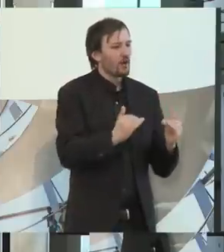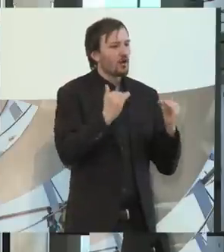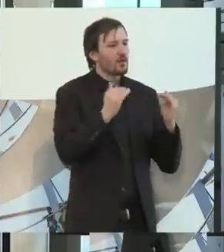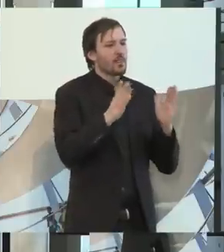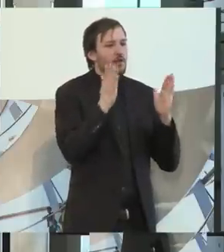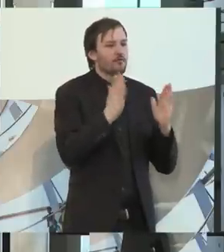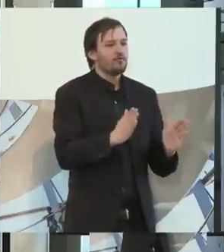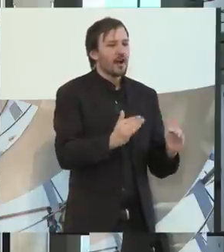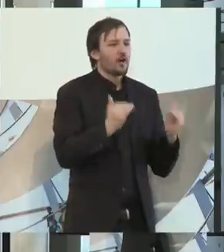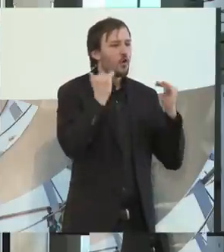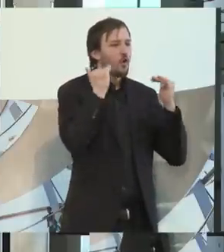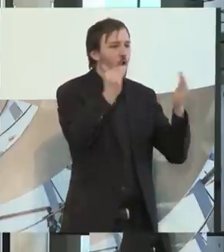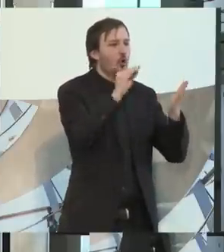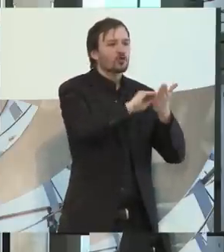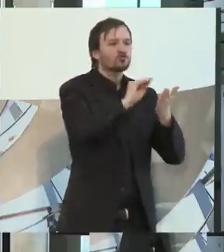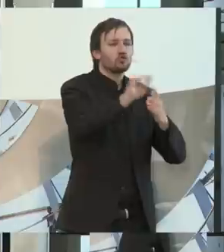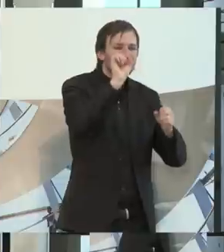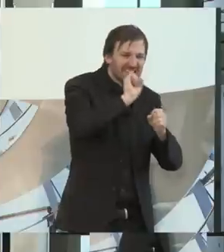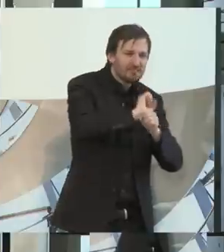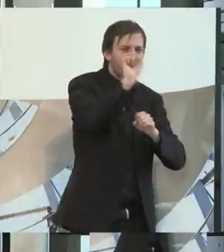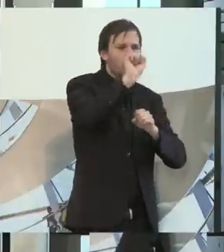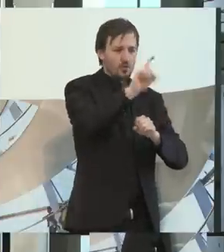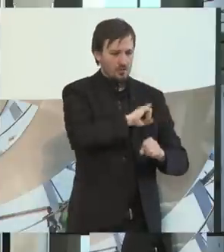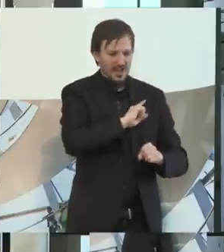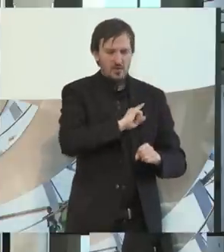einem Callcenter als Lotterieverkäufer,